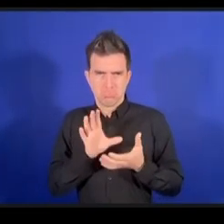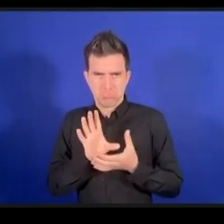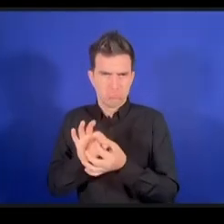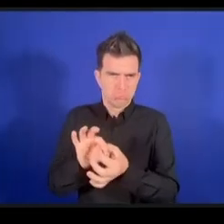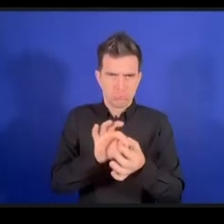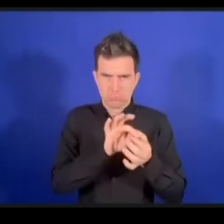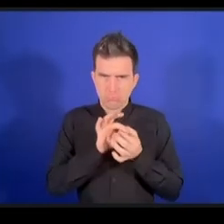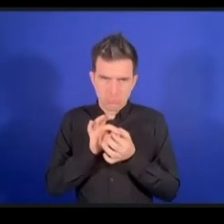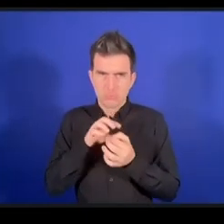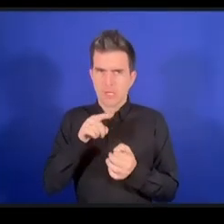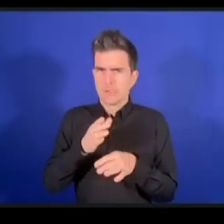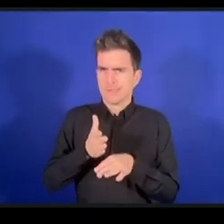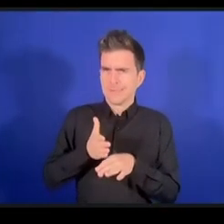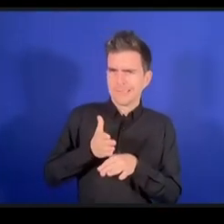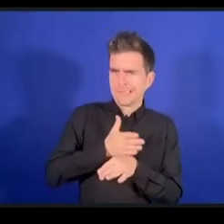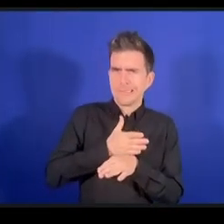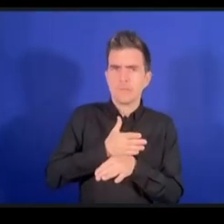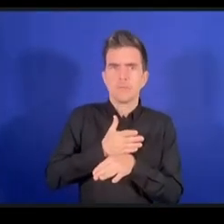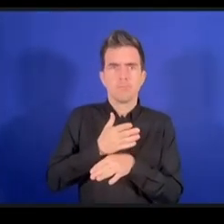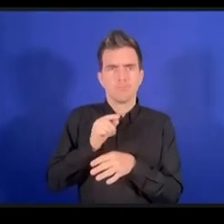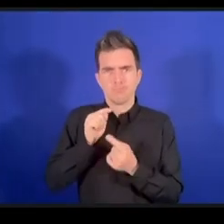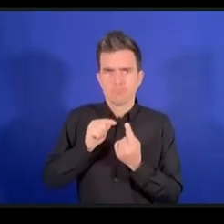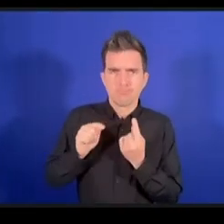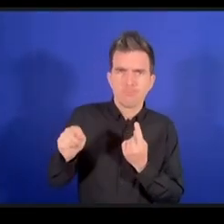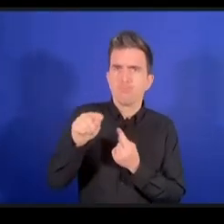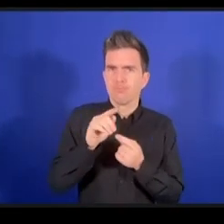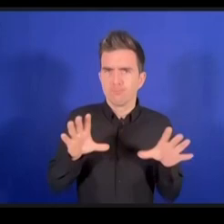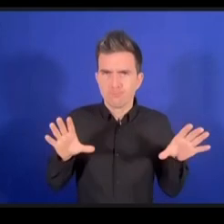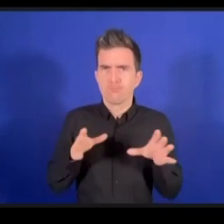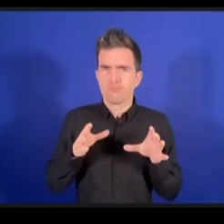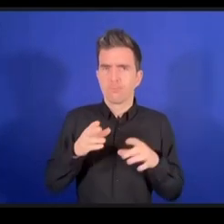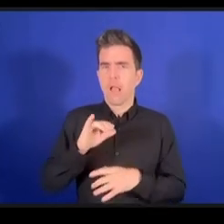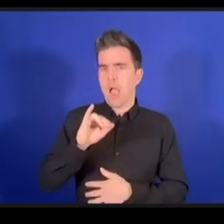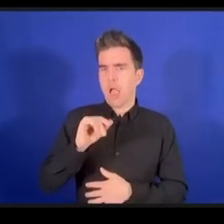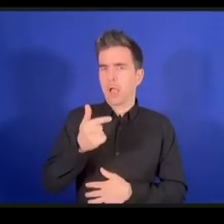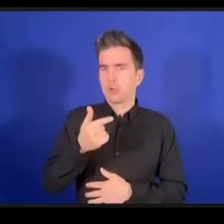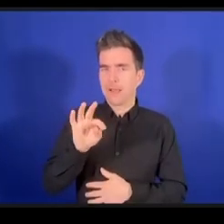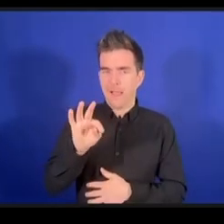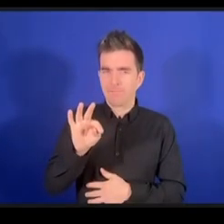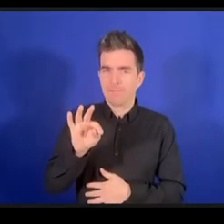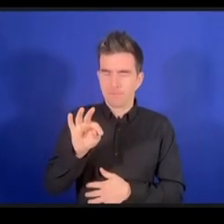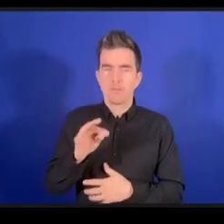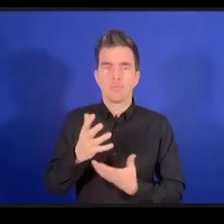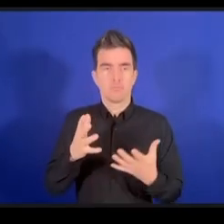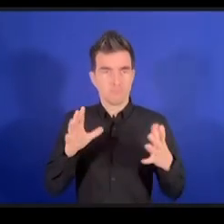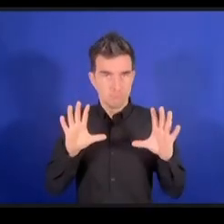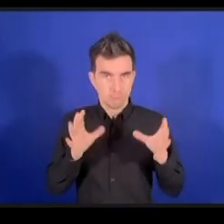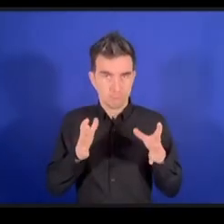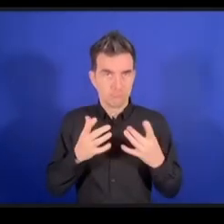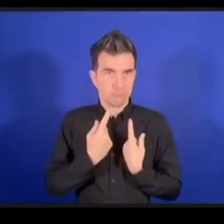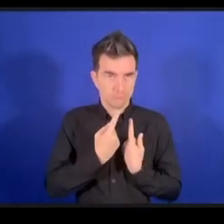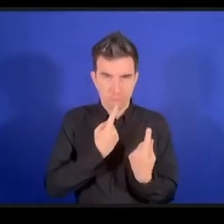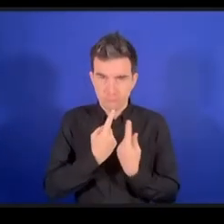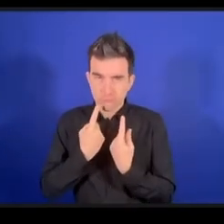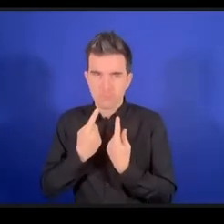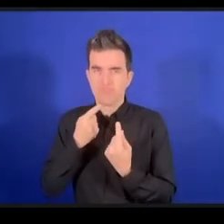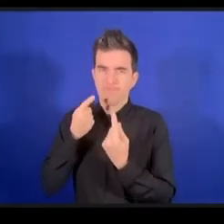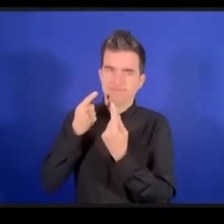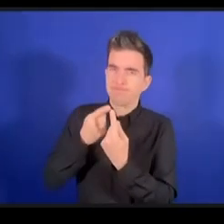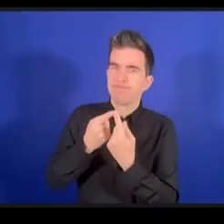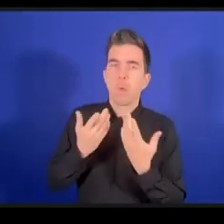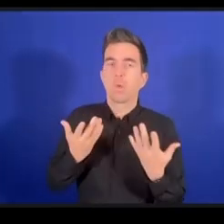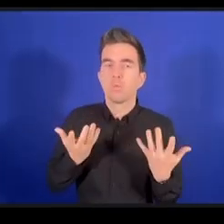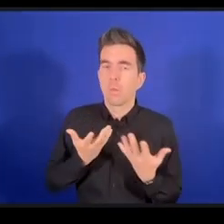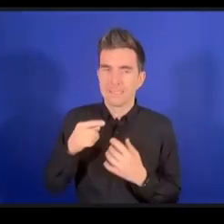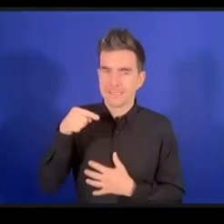التحالفات الدينامية في إطار منظومة الـ IGF الهدف من هذا التحالف التحالف الخاص بإمكانية